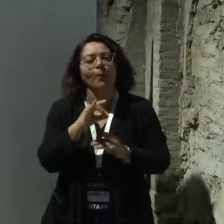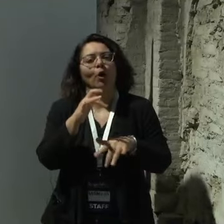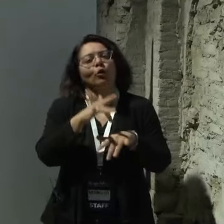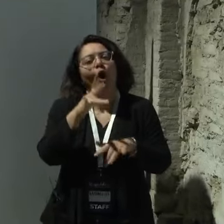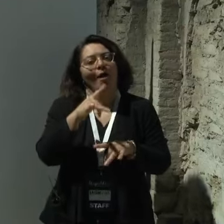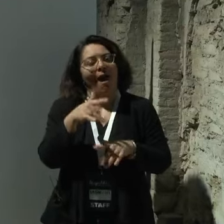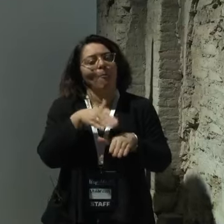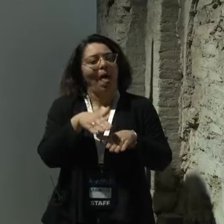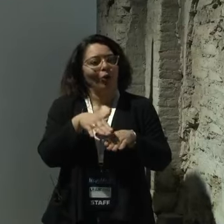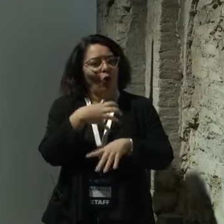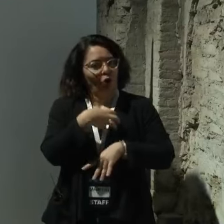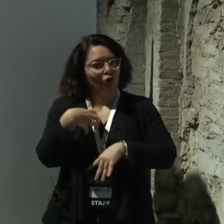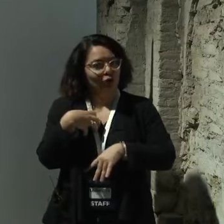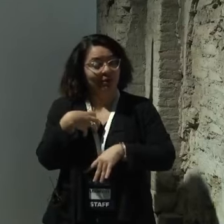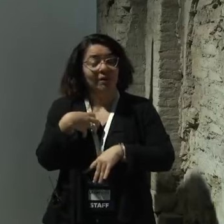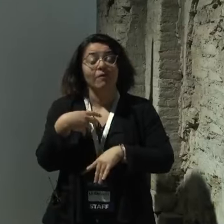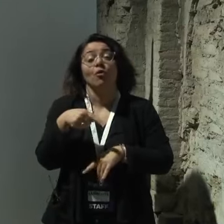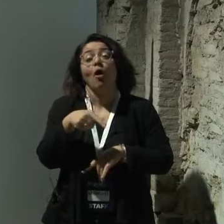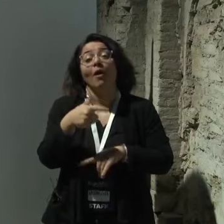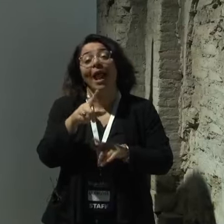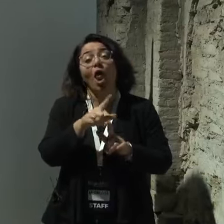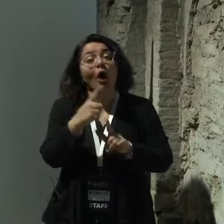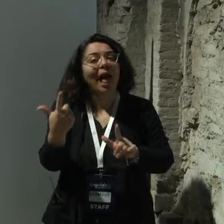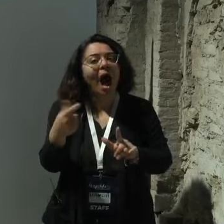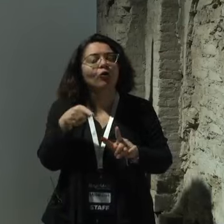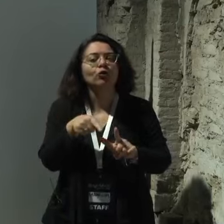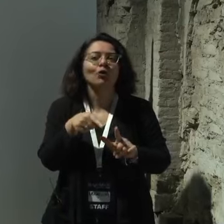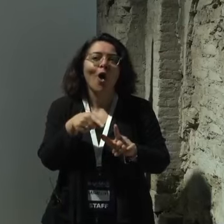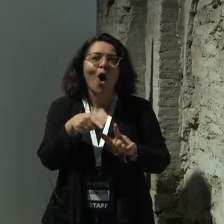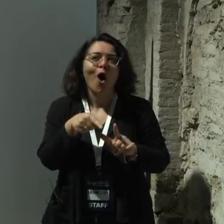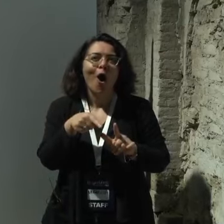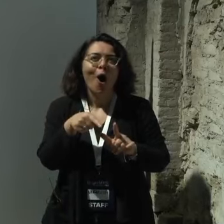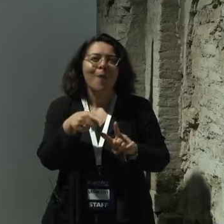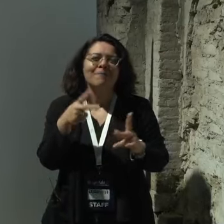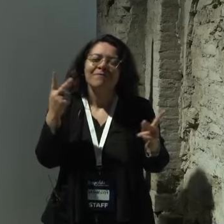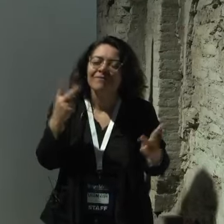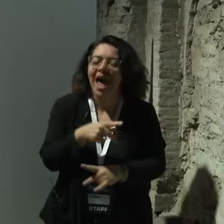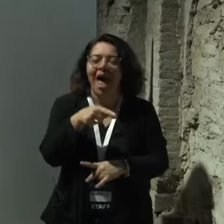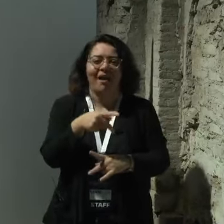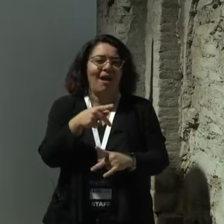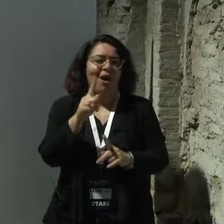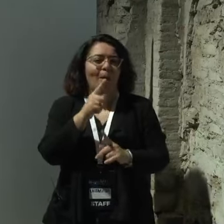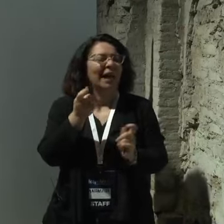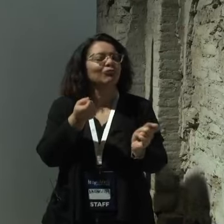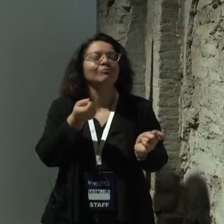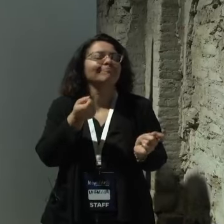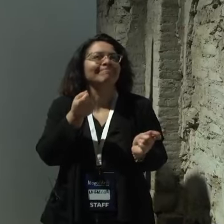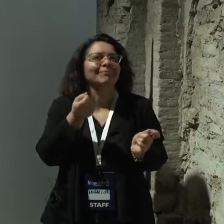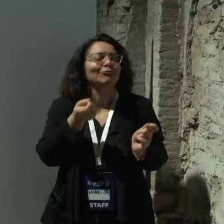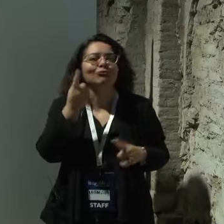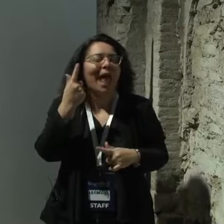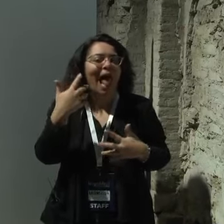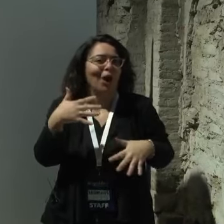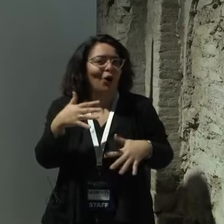perché vi voglio dire questo? Perché Leonardo da Vinci ha realmente immaginato quindi è il grande genio italiano, ha